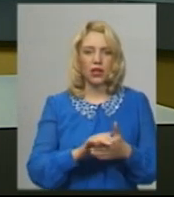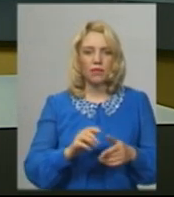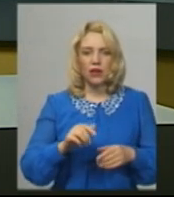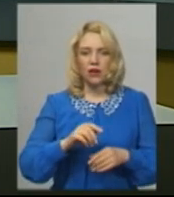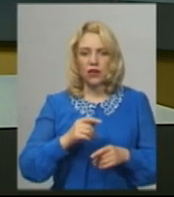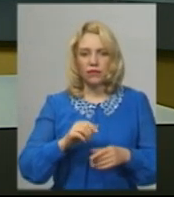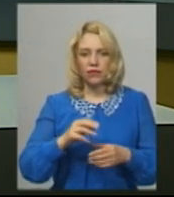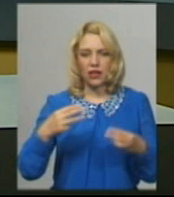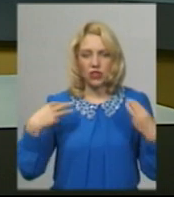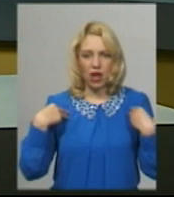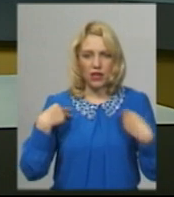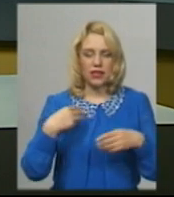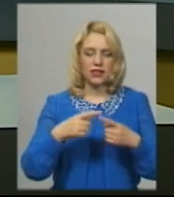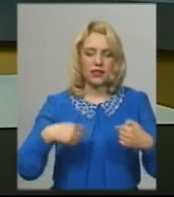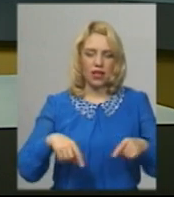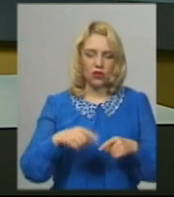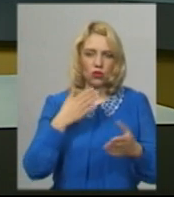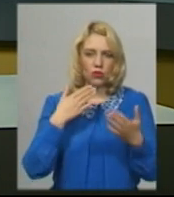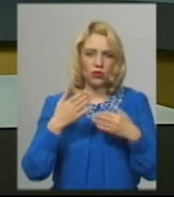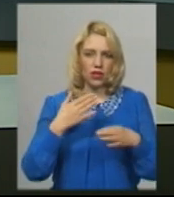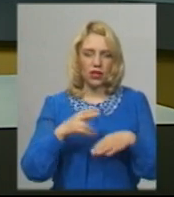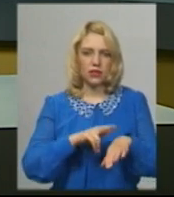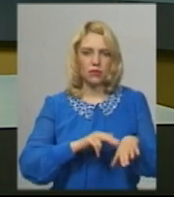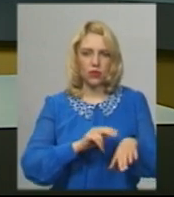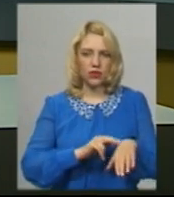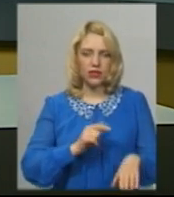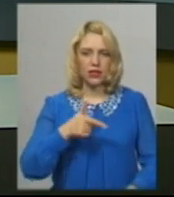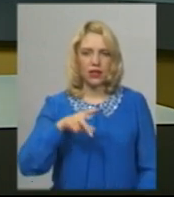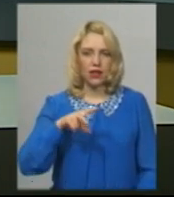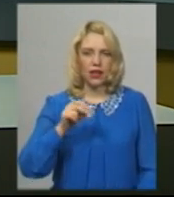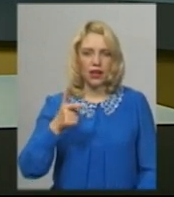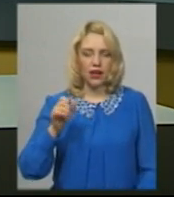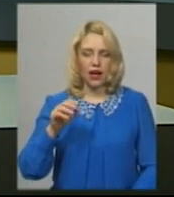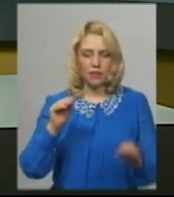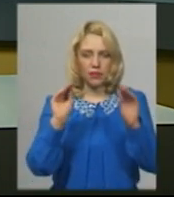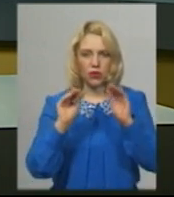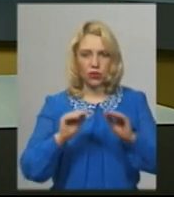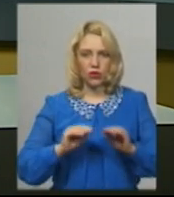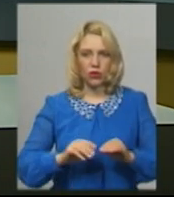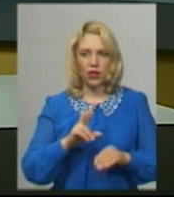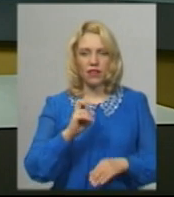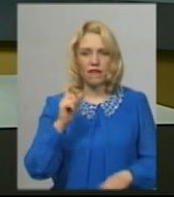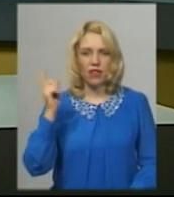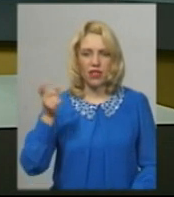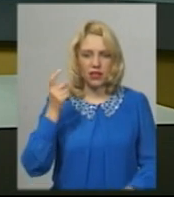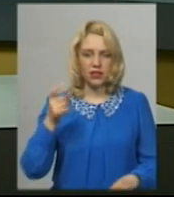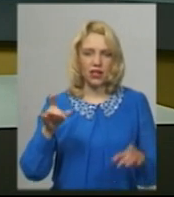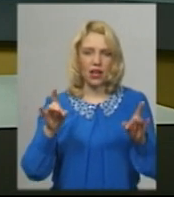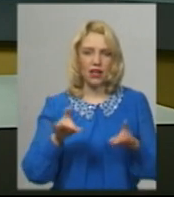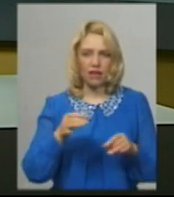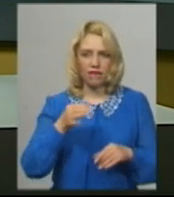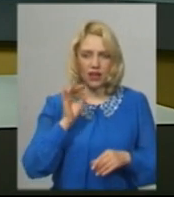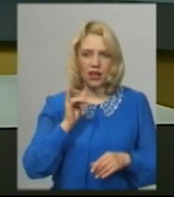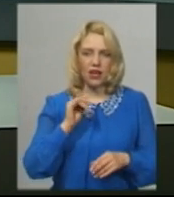управління Нацполіції Хмельниччини Інна Глега. За її словами, адмінпротоколи склали на власника кафе та відвідувачів.